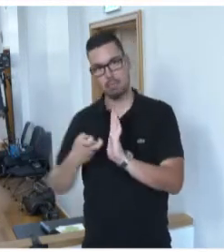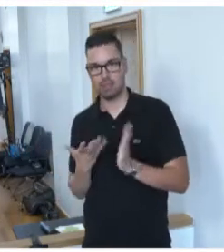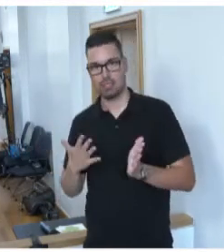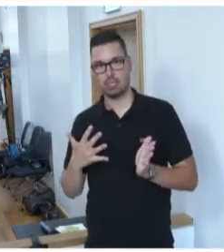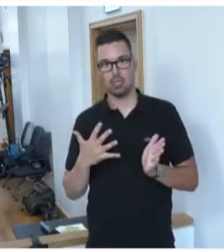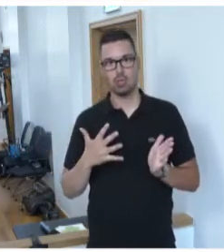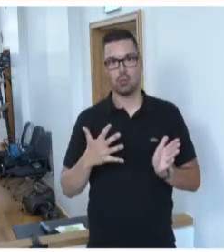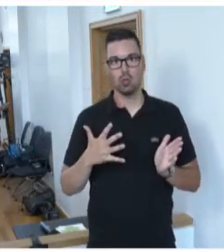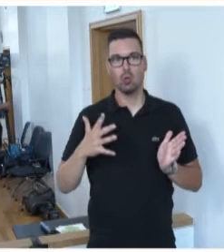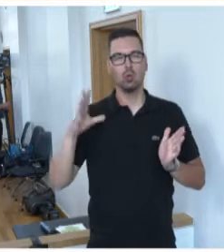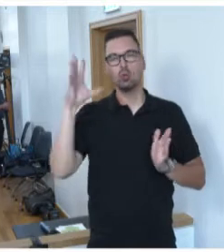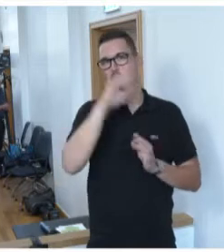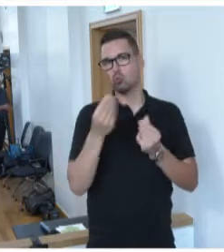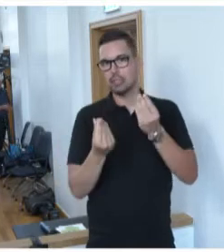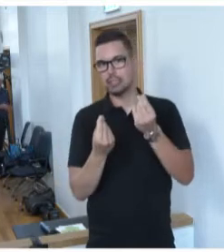Dunkelziffer.